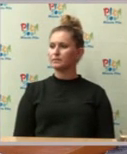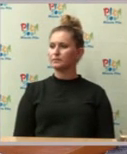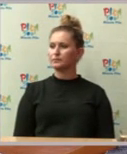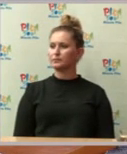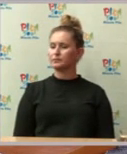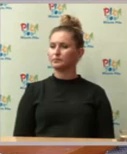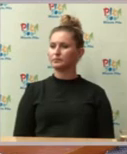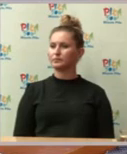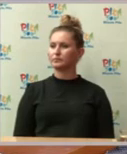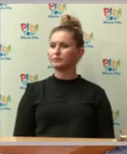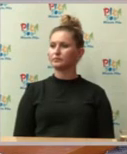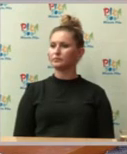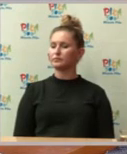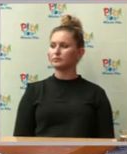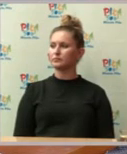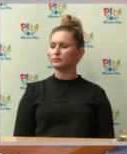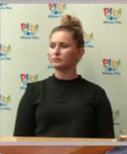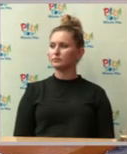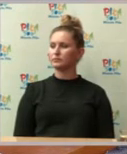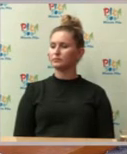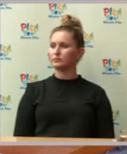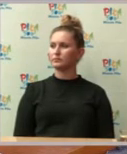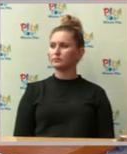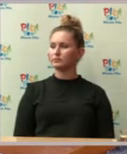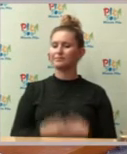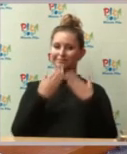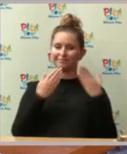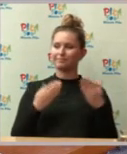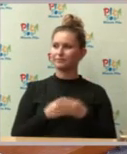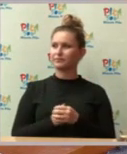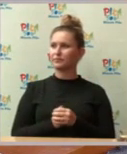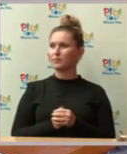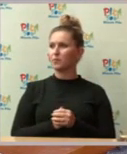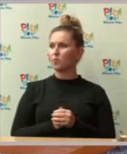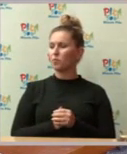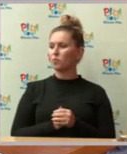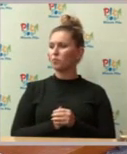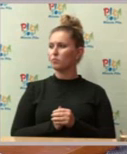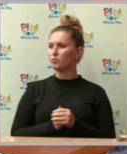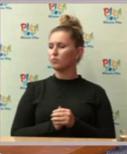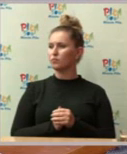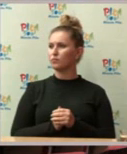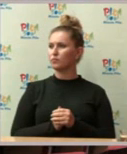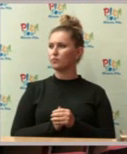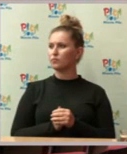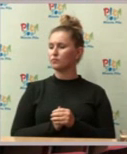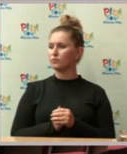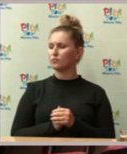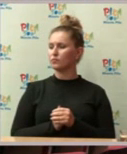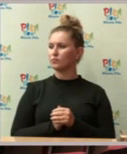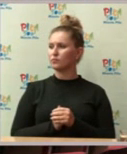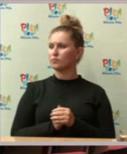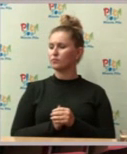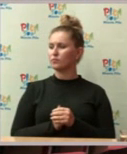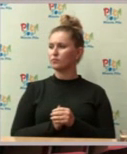prawnego. Zapoznam się dokładnie i podejmiemy decyzję, co dalej. Dziękuję. Dziękuję. Czy pan prezent chciałby udzielić odpowiedzi na któreś z tych pytań, które